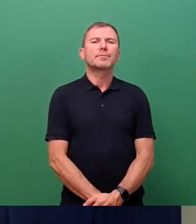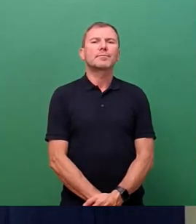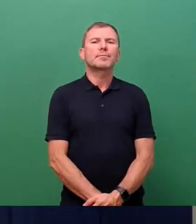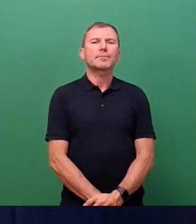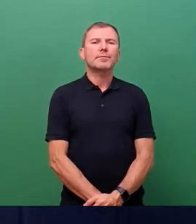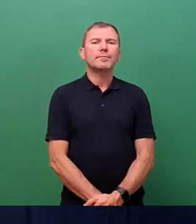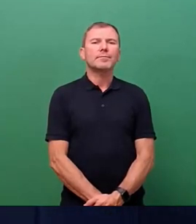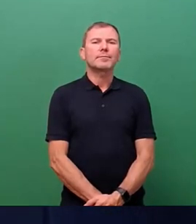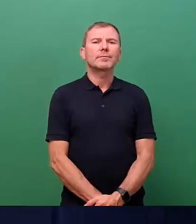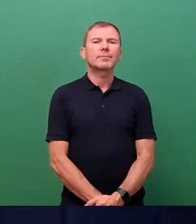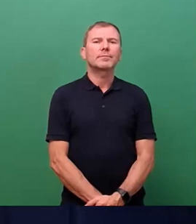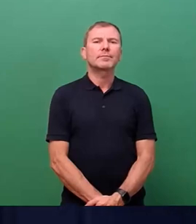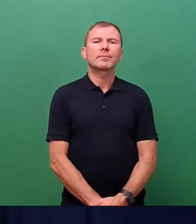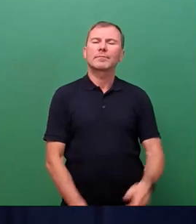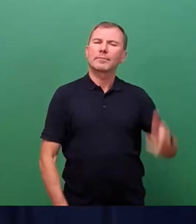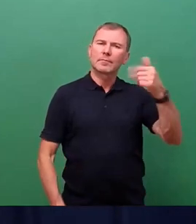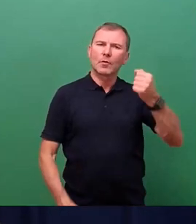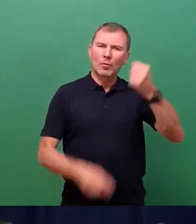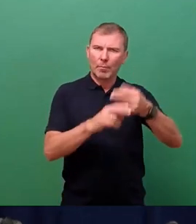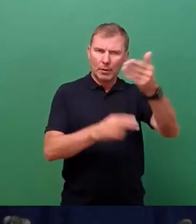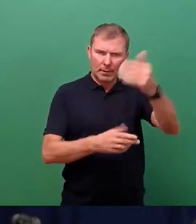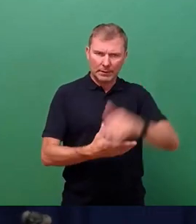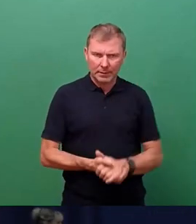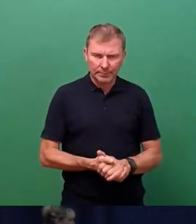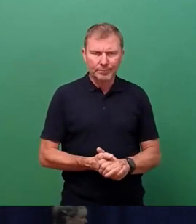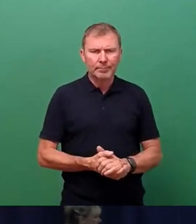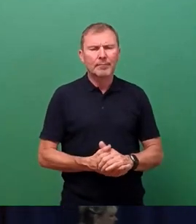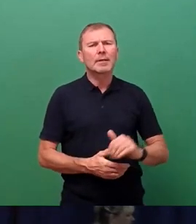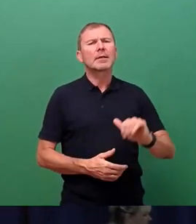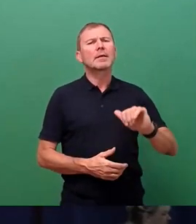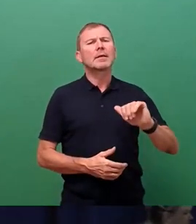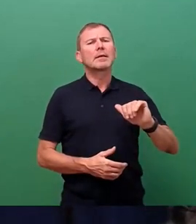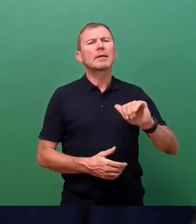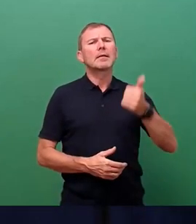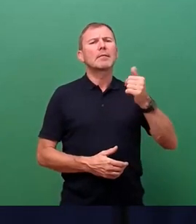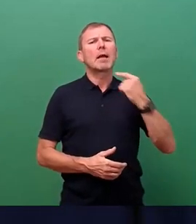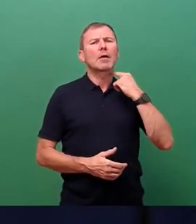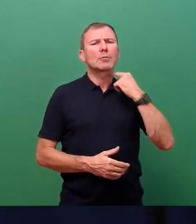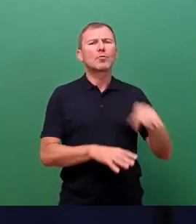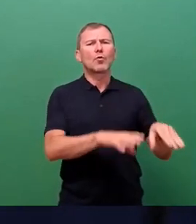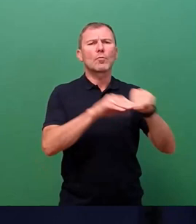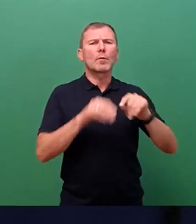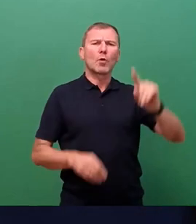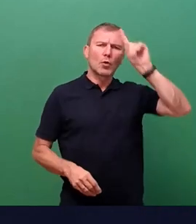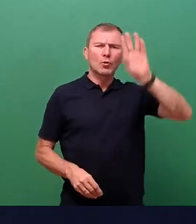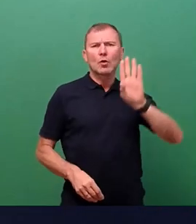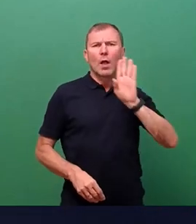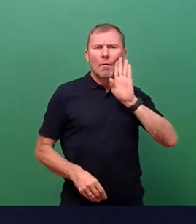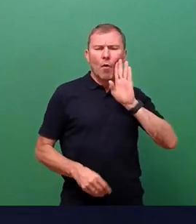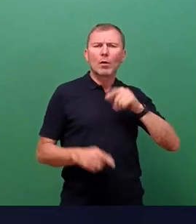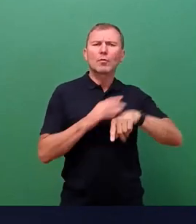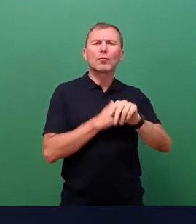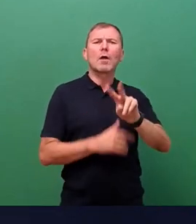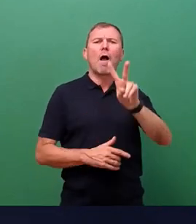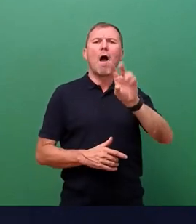Sehr geehrter Herr Oberbürgermeister, die mehrheitliche Übernahme der deutschen Wohnen durch die Vonovia ist